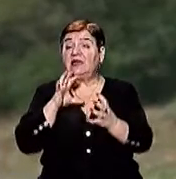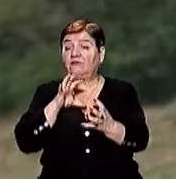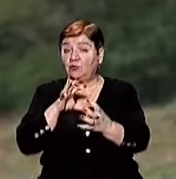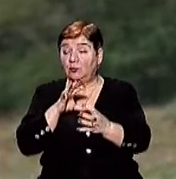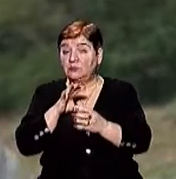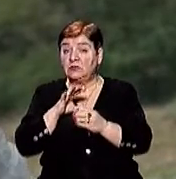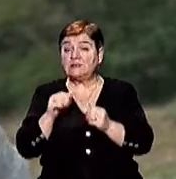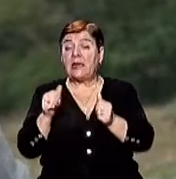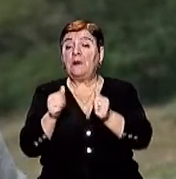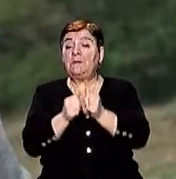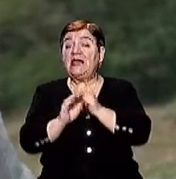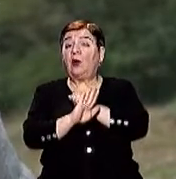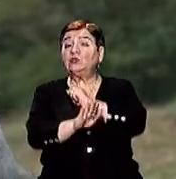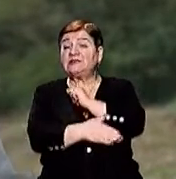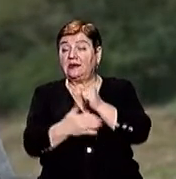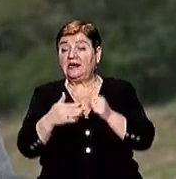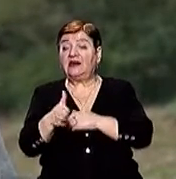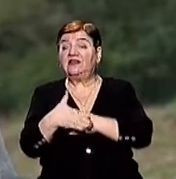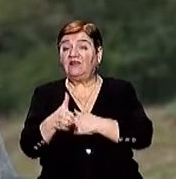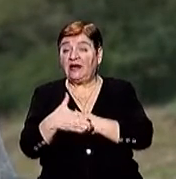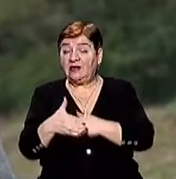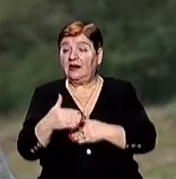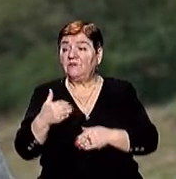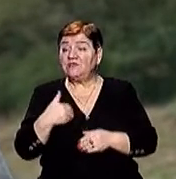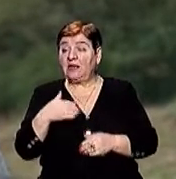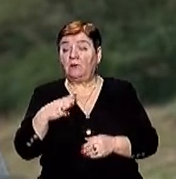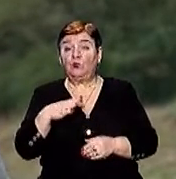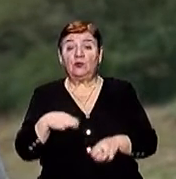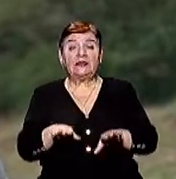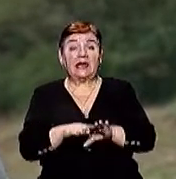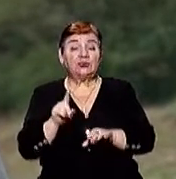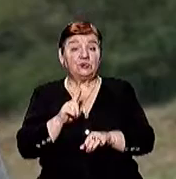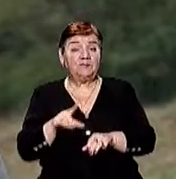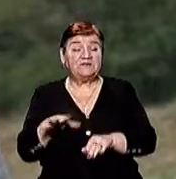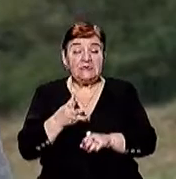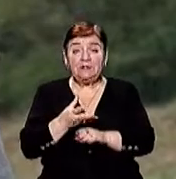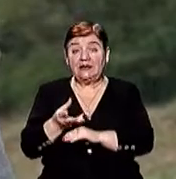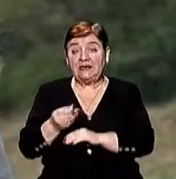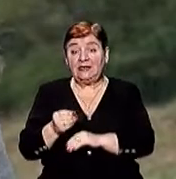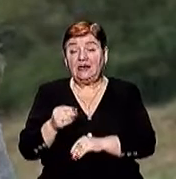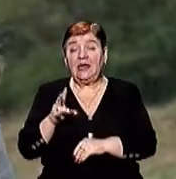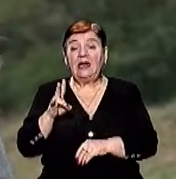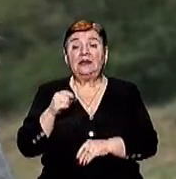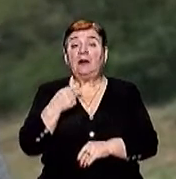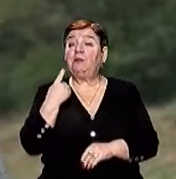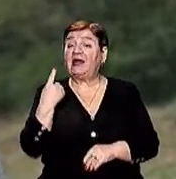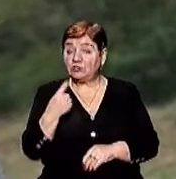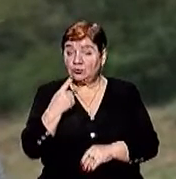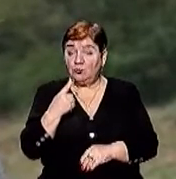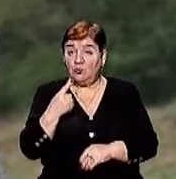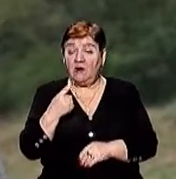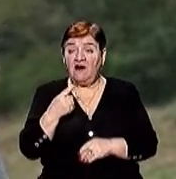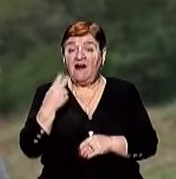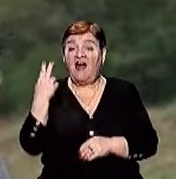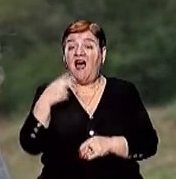біля останніх дверей Але мені здається, що це було навмисно, щоб всі розраховувалися на першому валідаторі біля